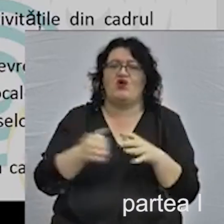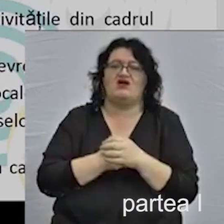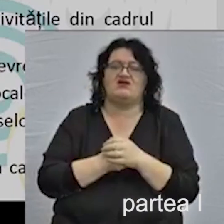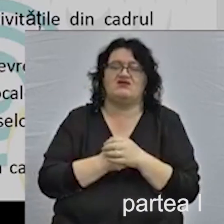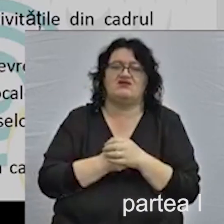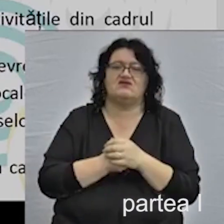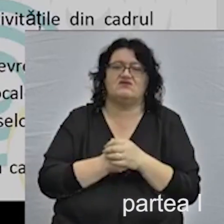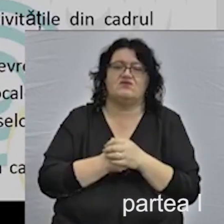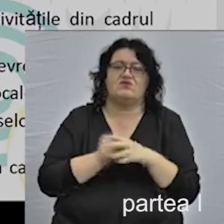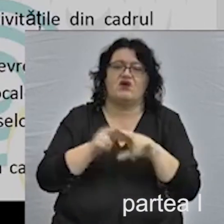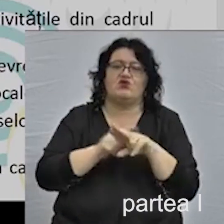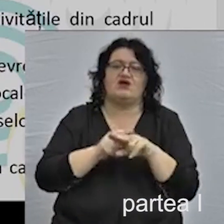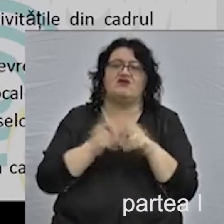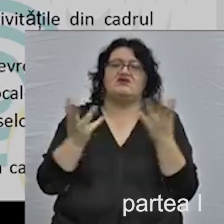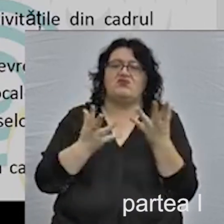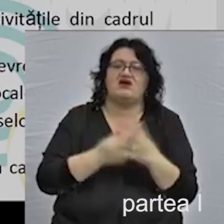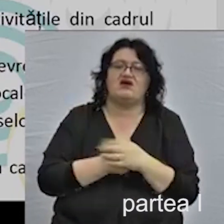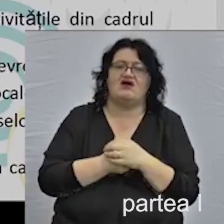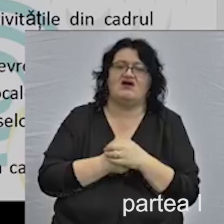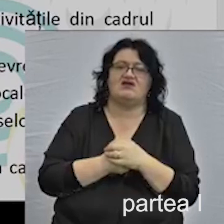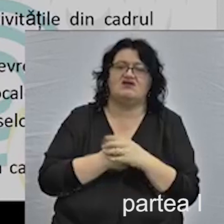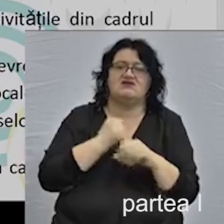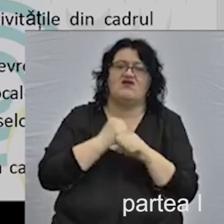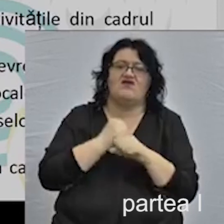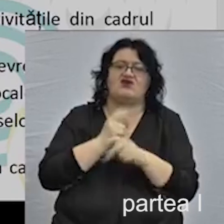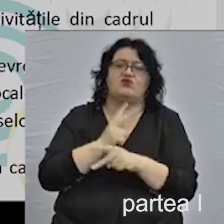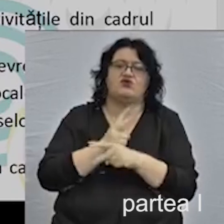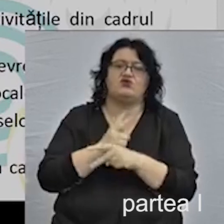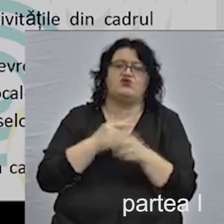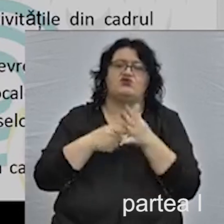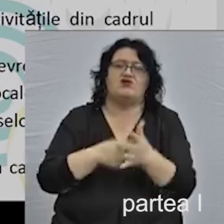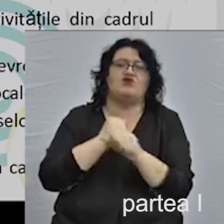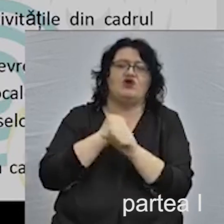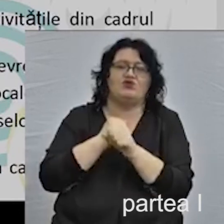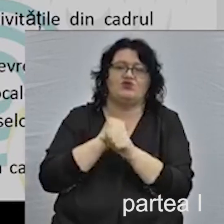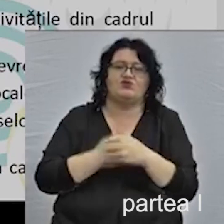modalitate prin care să creăm totuși o astfel de rută.